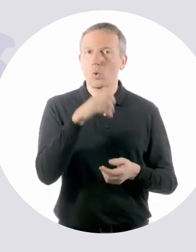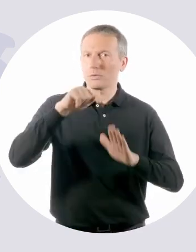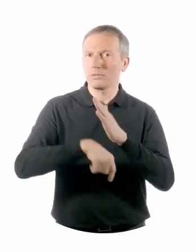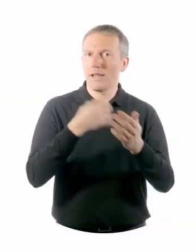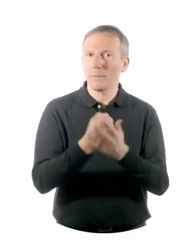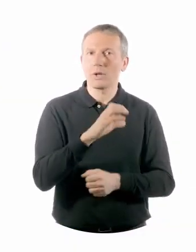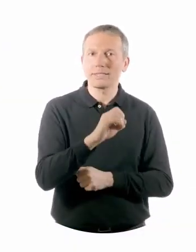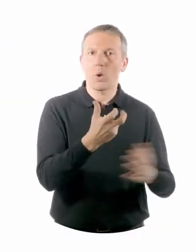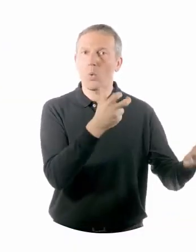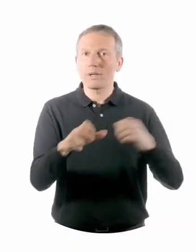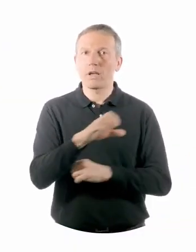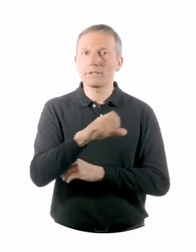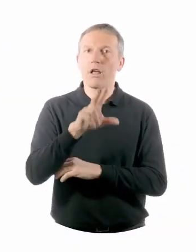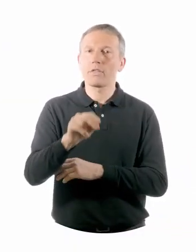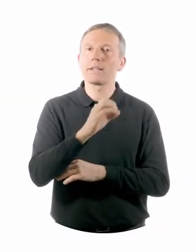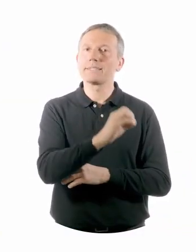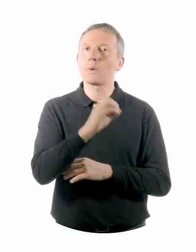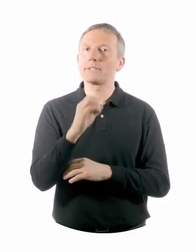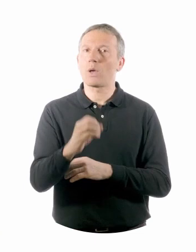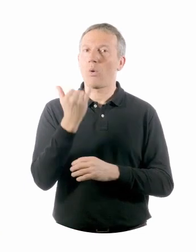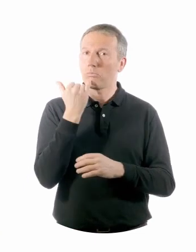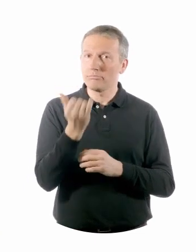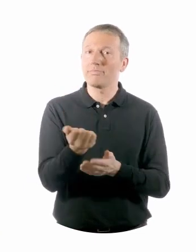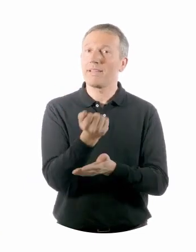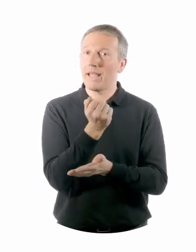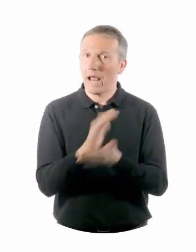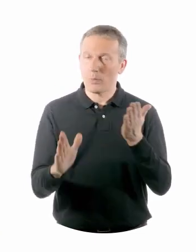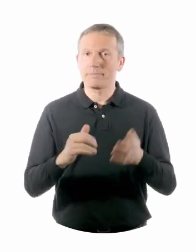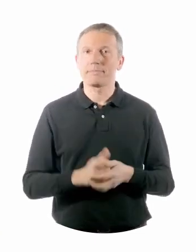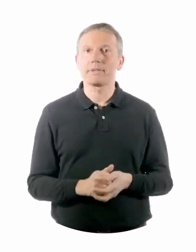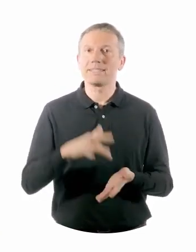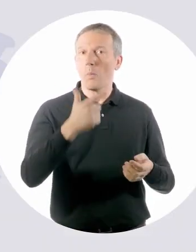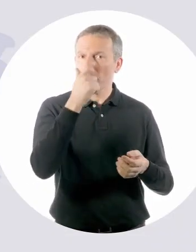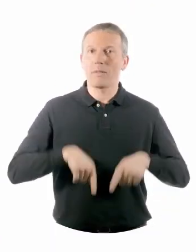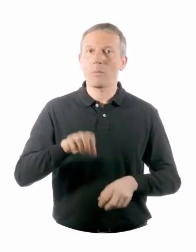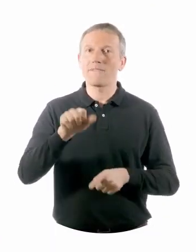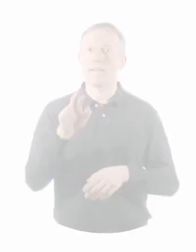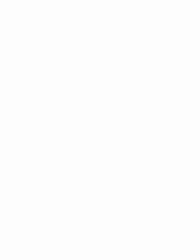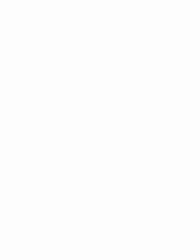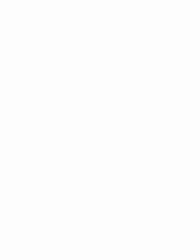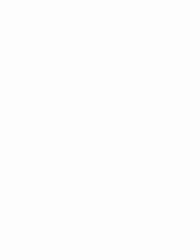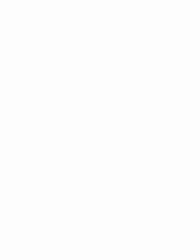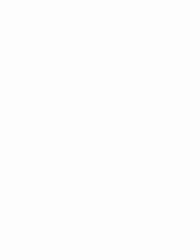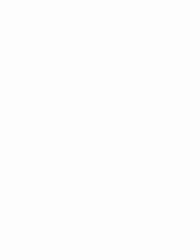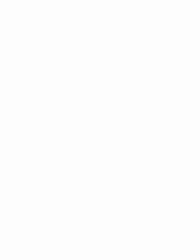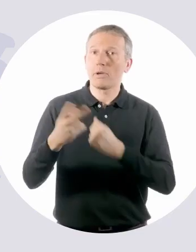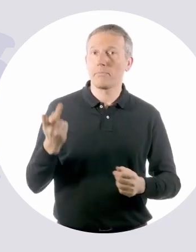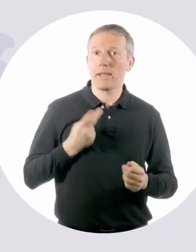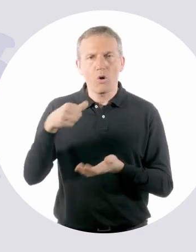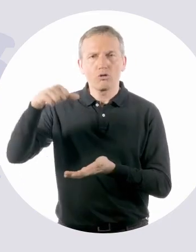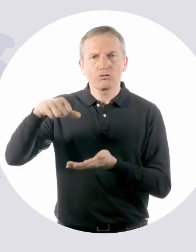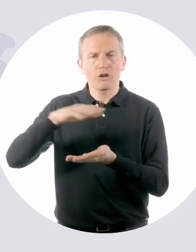alcooliques. Plus d'informations au 0800 130 000 ou sur coude.fr. Ceci est un message du